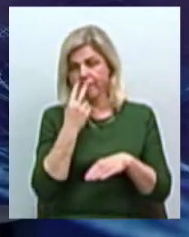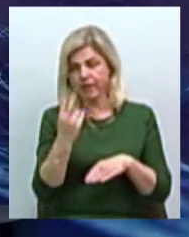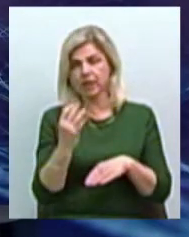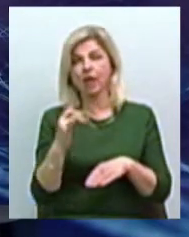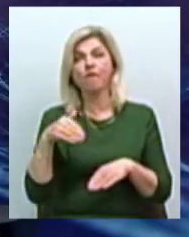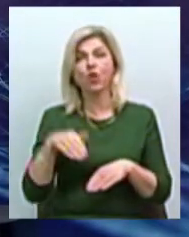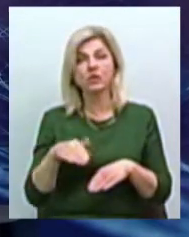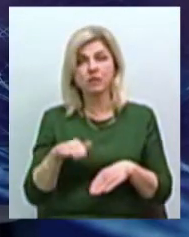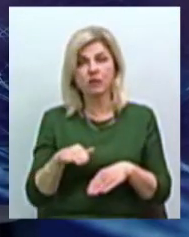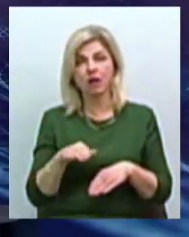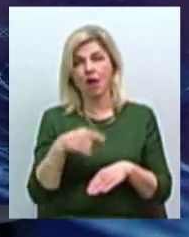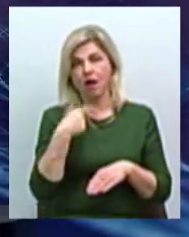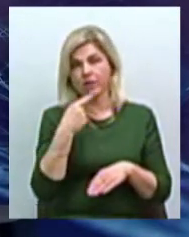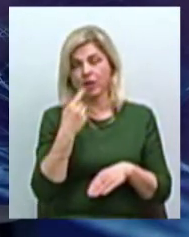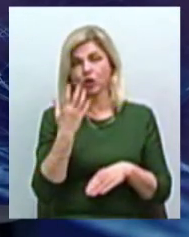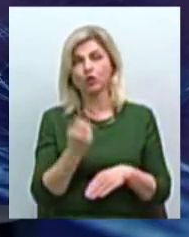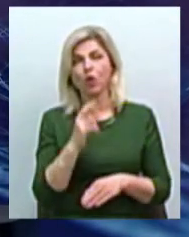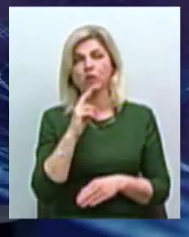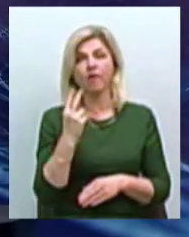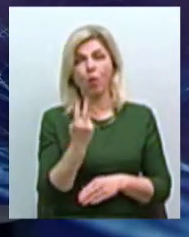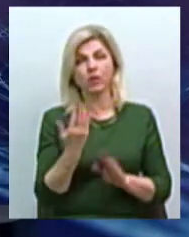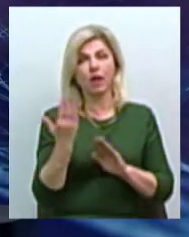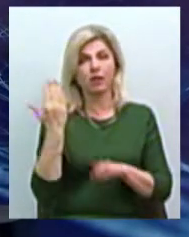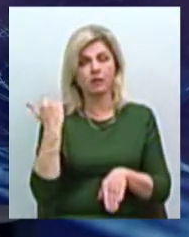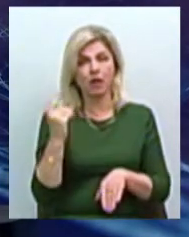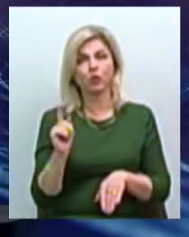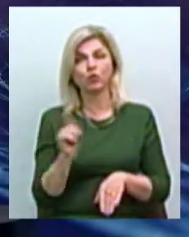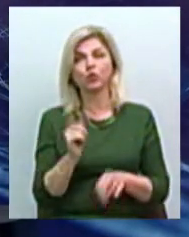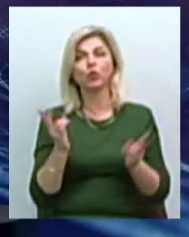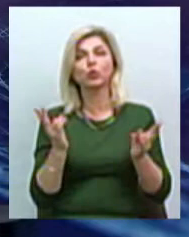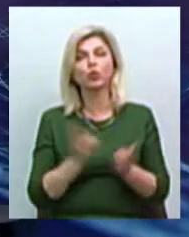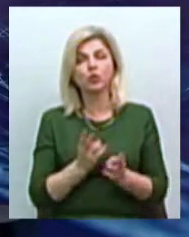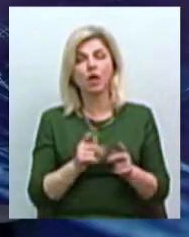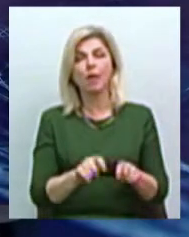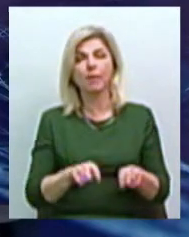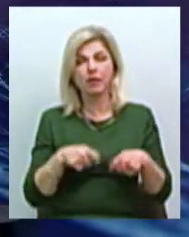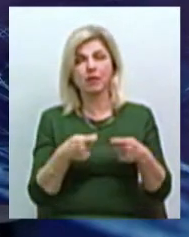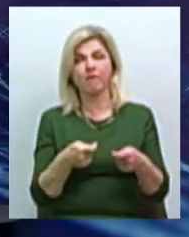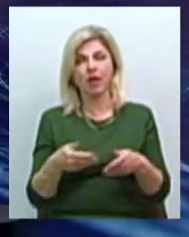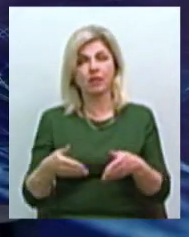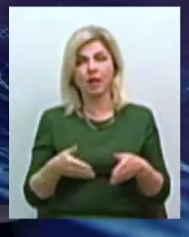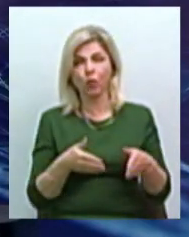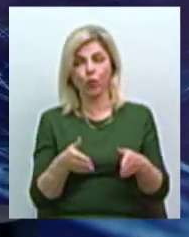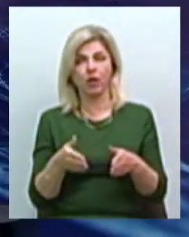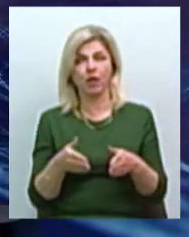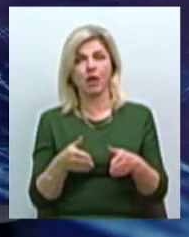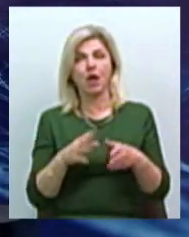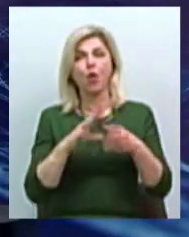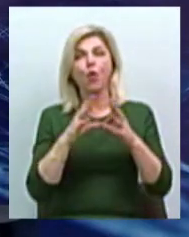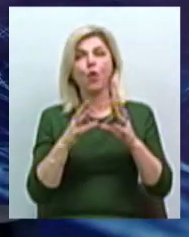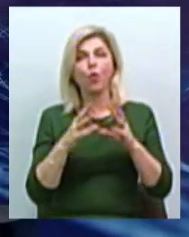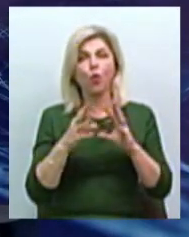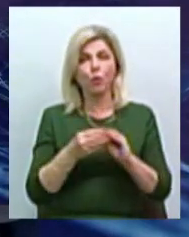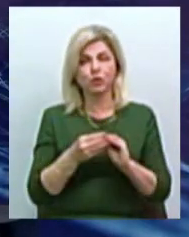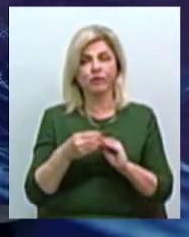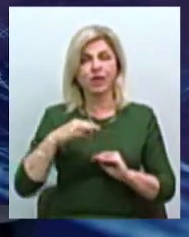і говорилось ще два року назад, що потрібно передавати дороги загального користування